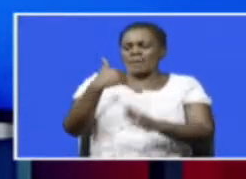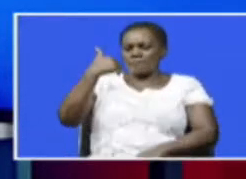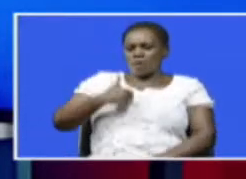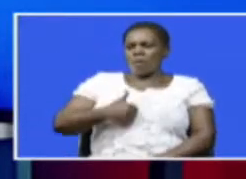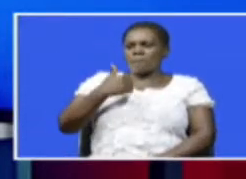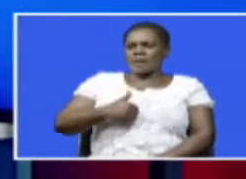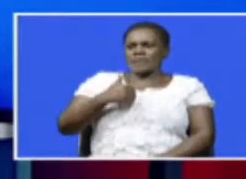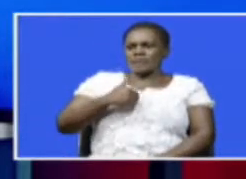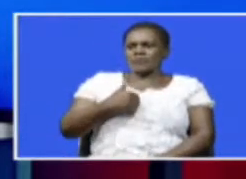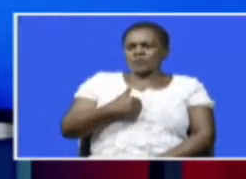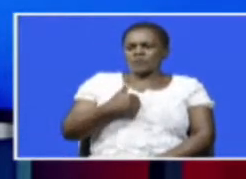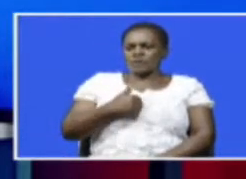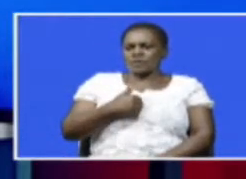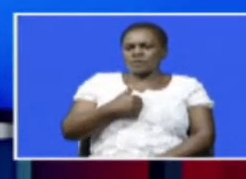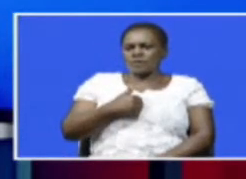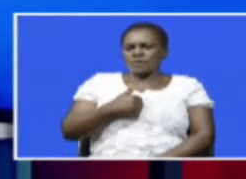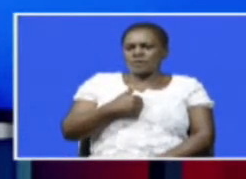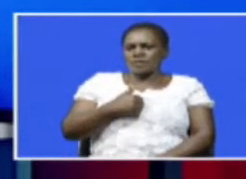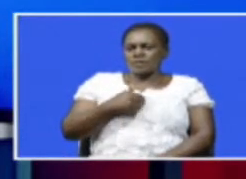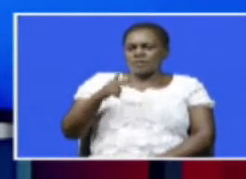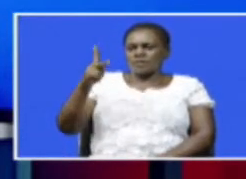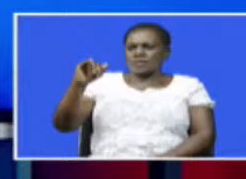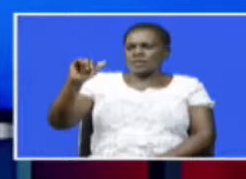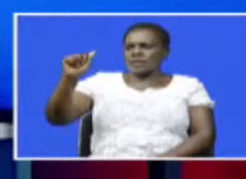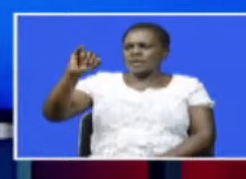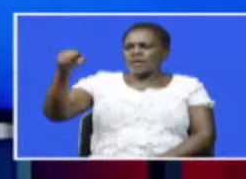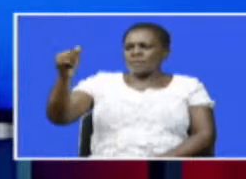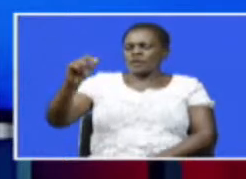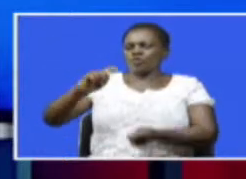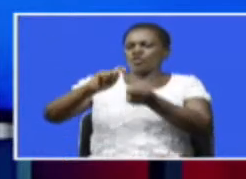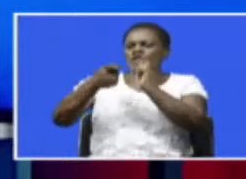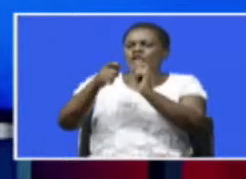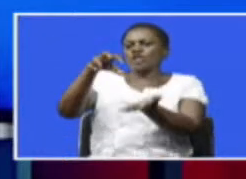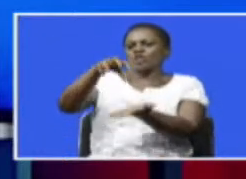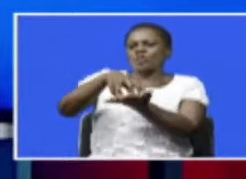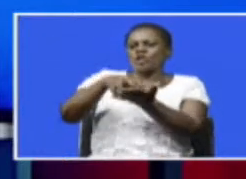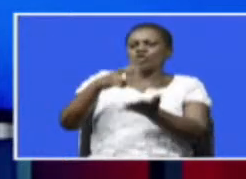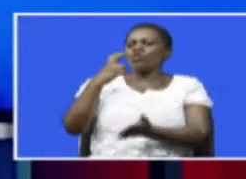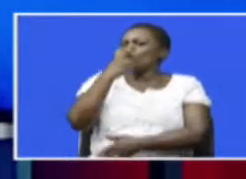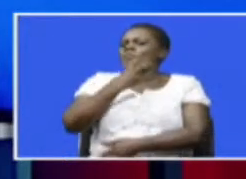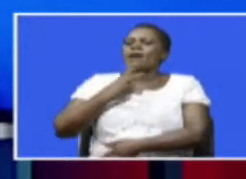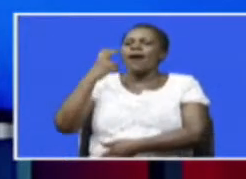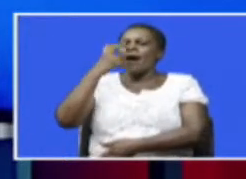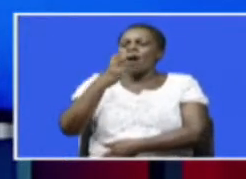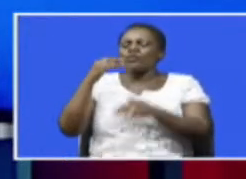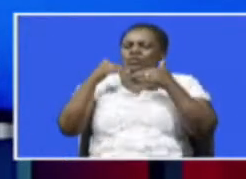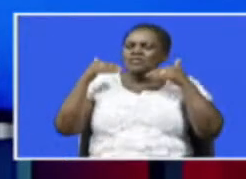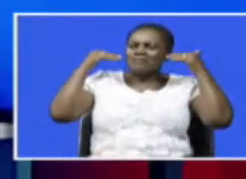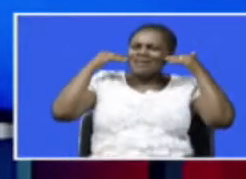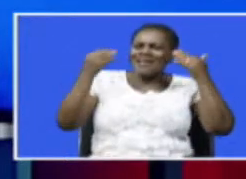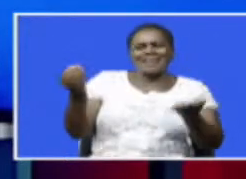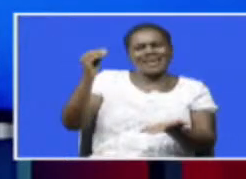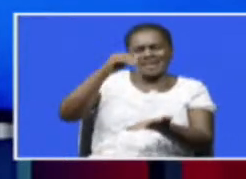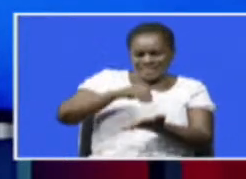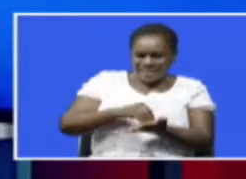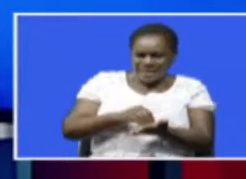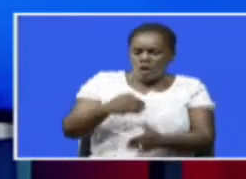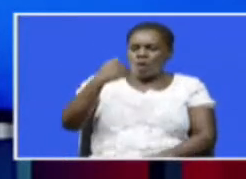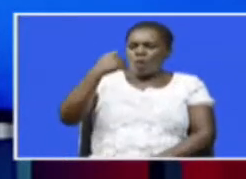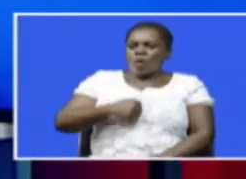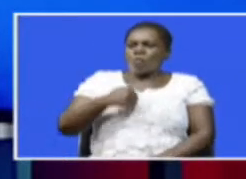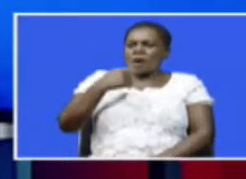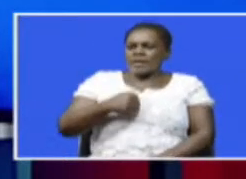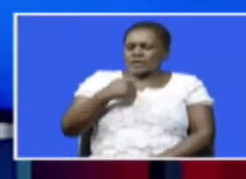katika hospitali ya Q International huku kijabe, ilikurekebisha hali hiyo na kuapa fursa ya kutabasamu. Shugli hiyo